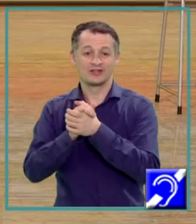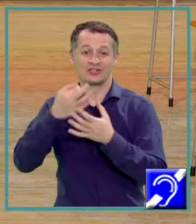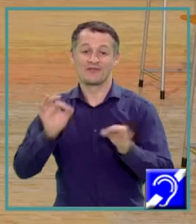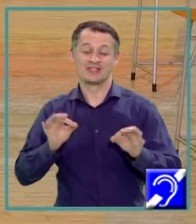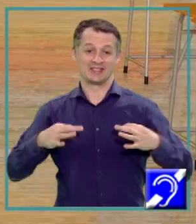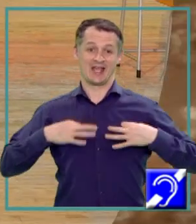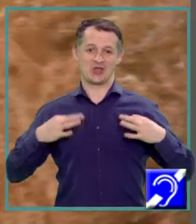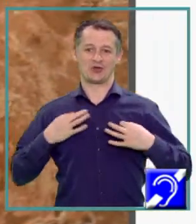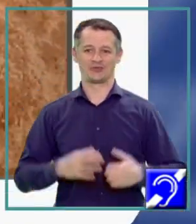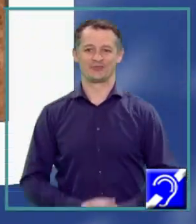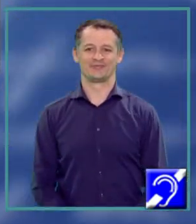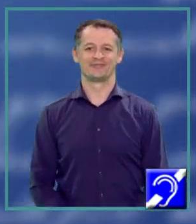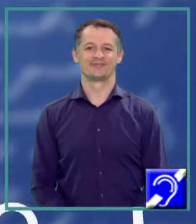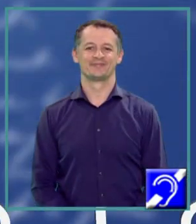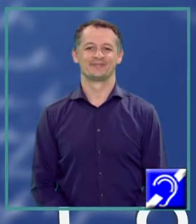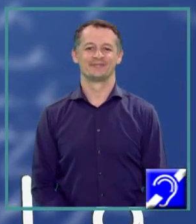fiți sănătoși